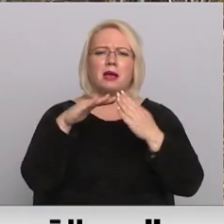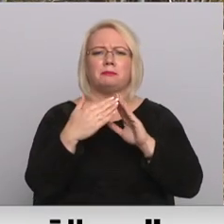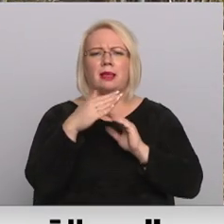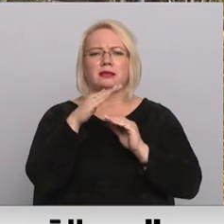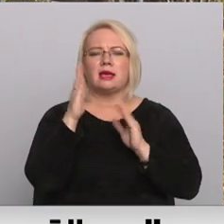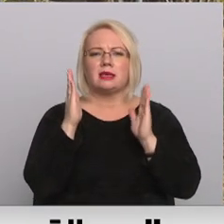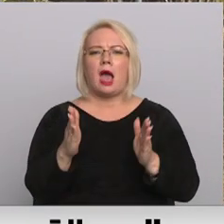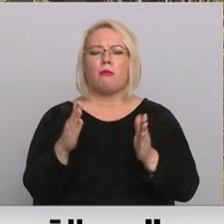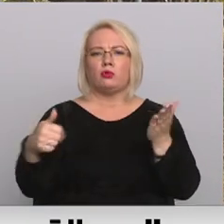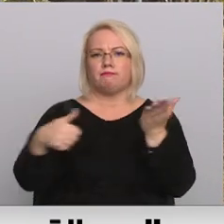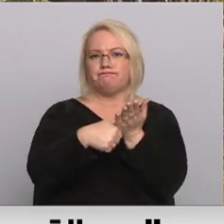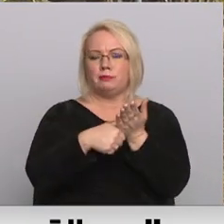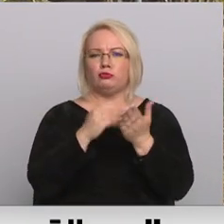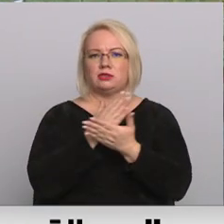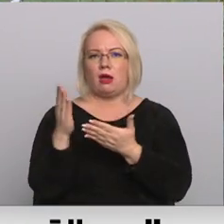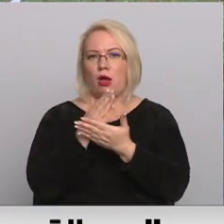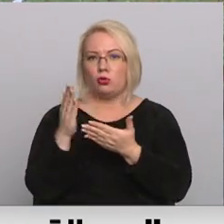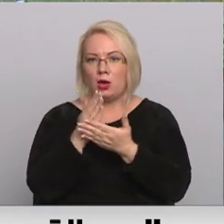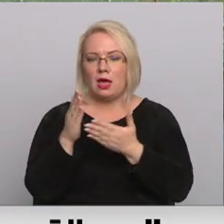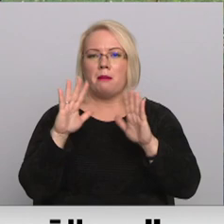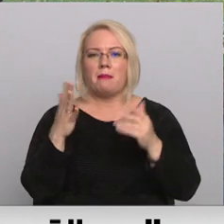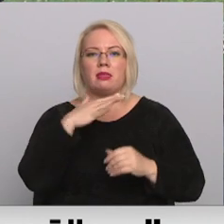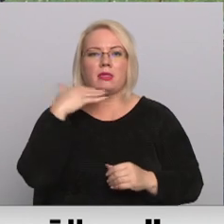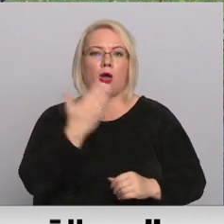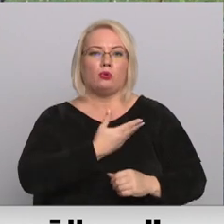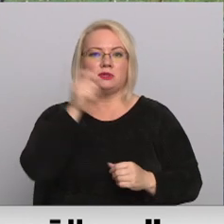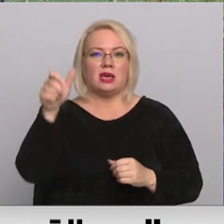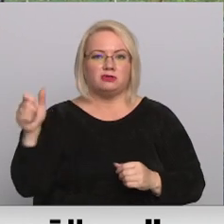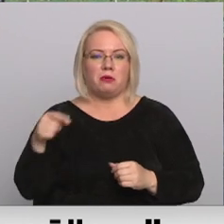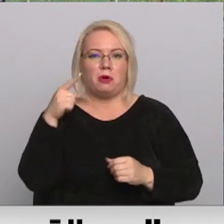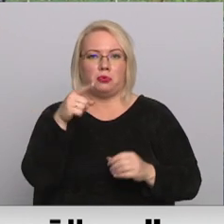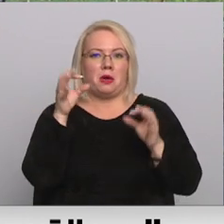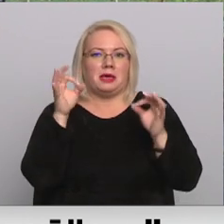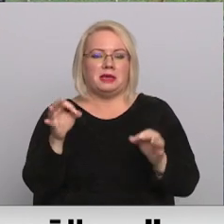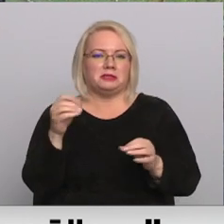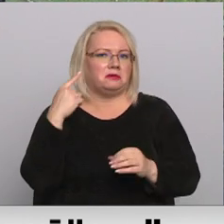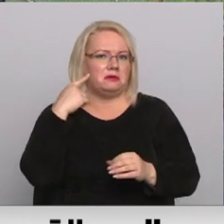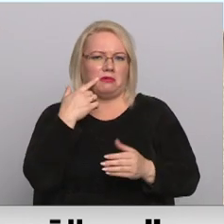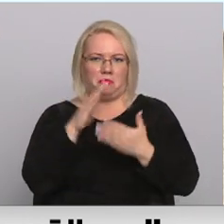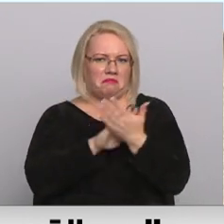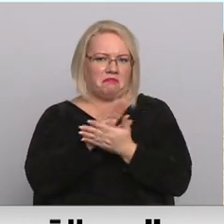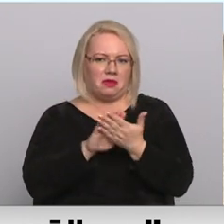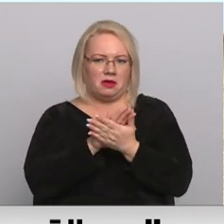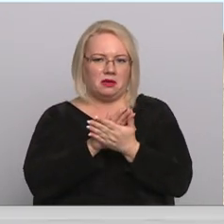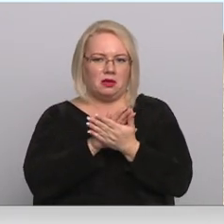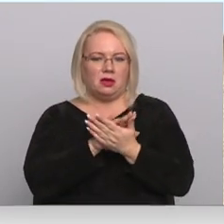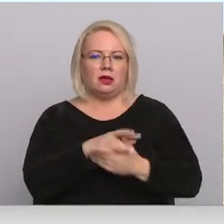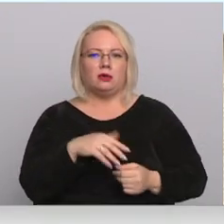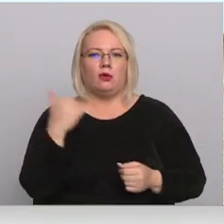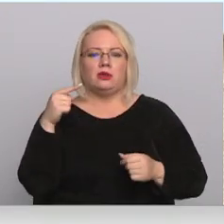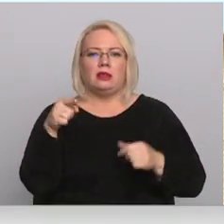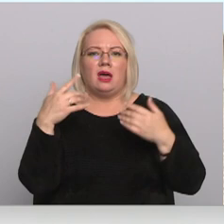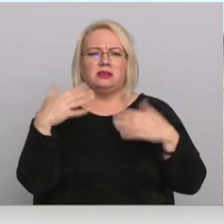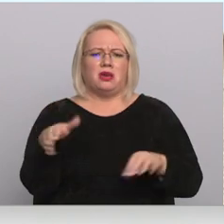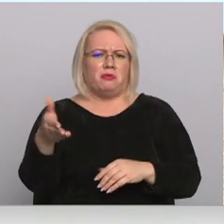jābūt piereģistrētām un sakārtotām, tomēr daudz iedzīvotāju par to pat īsti nav dzirdējuši. Tas mums ir ļoti sen jau